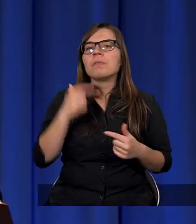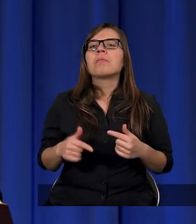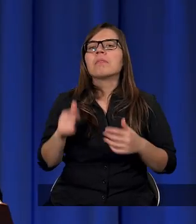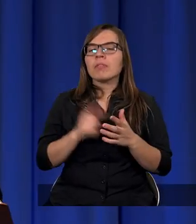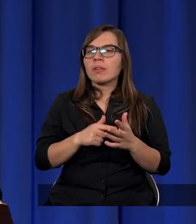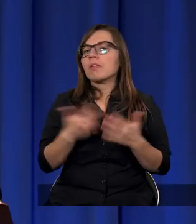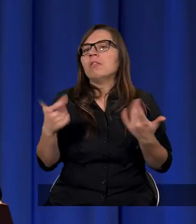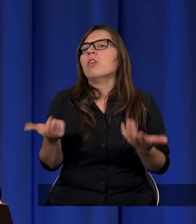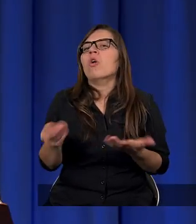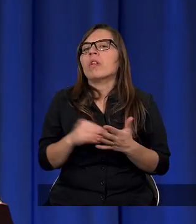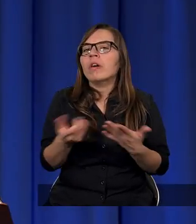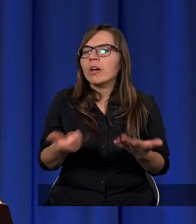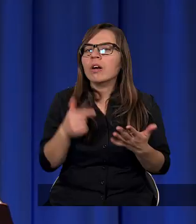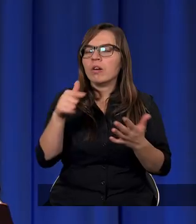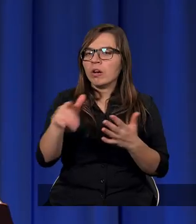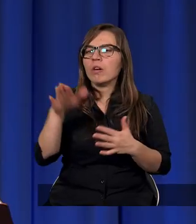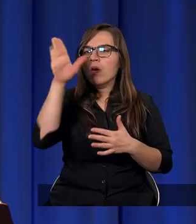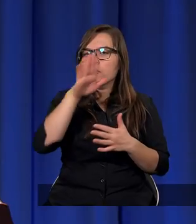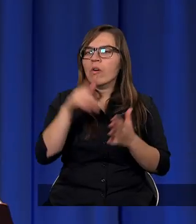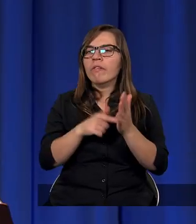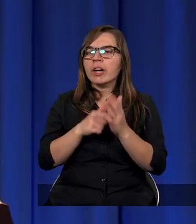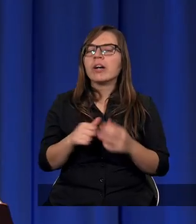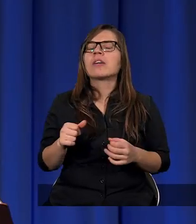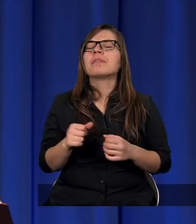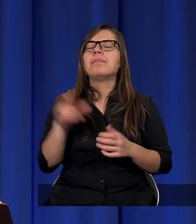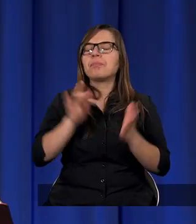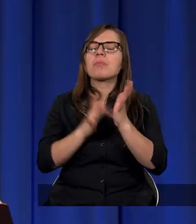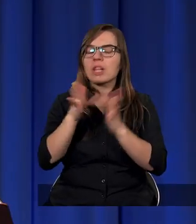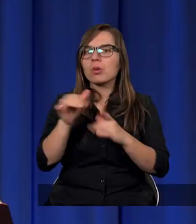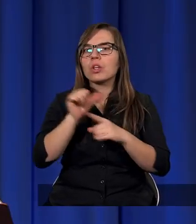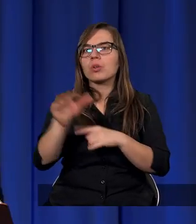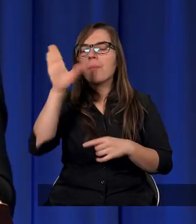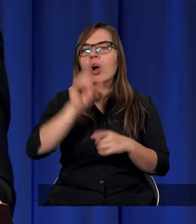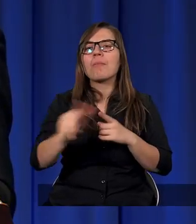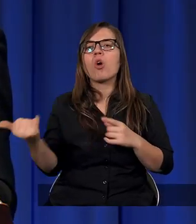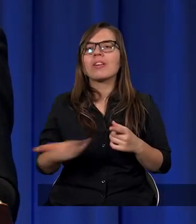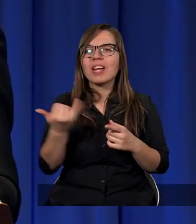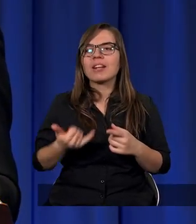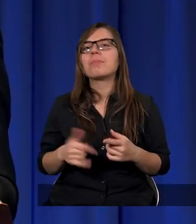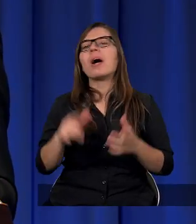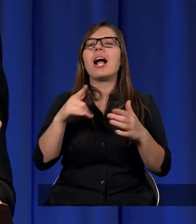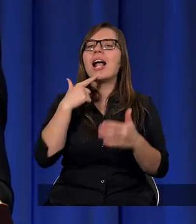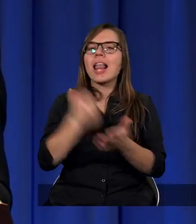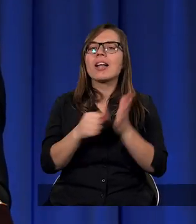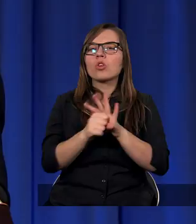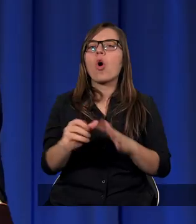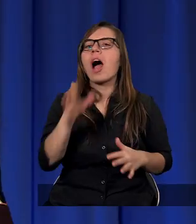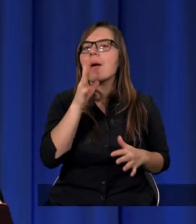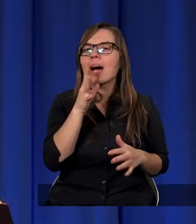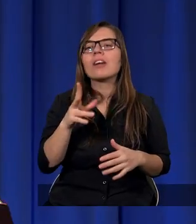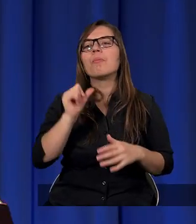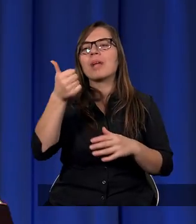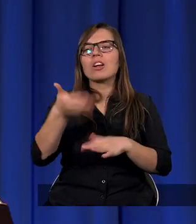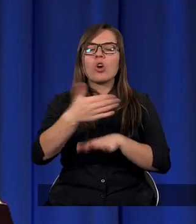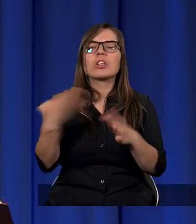Jasny dowód na to, że Bóg jest, że Jezus Chrystus jest Bogiem odwiecznym. Mamy list do Hebrajczyków, pierwszy rozdział, gdzie